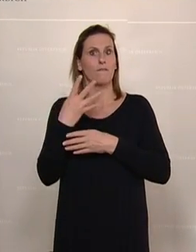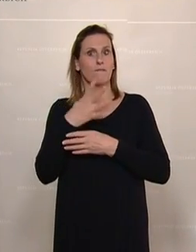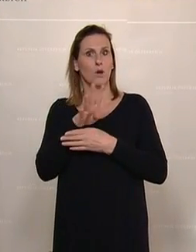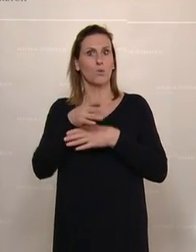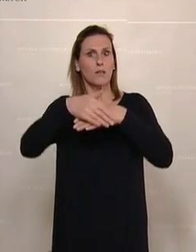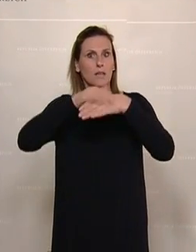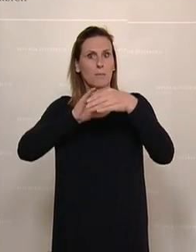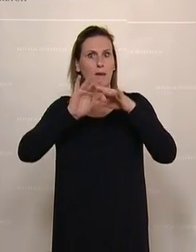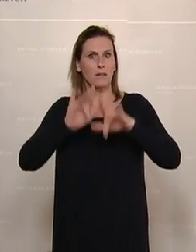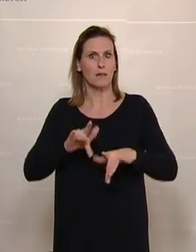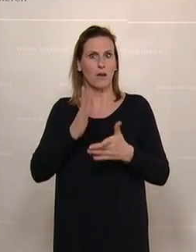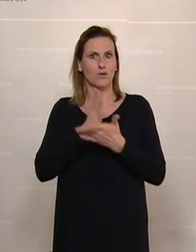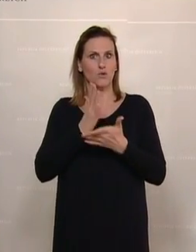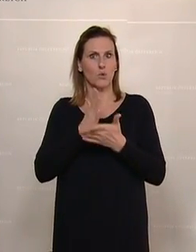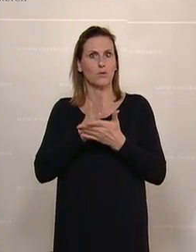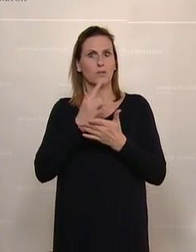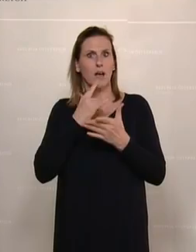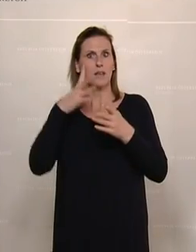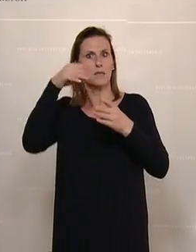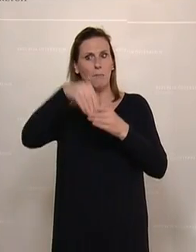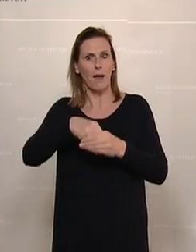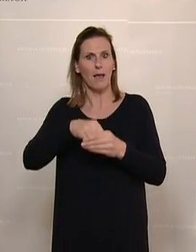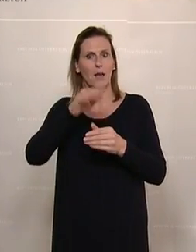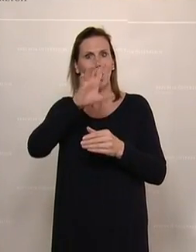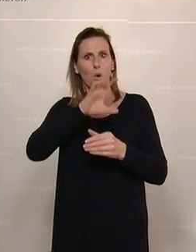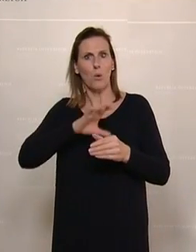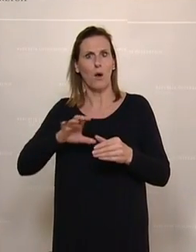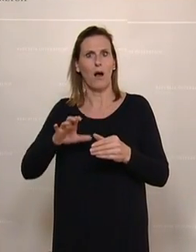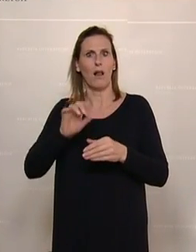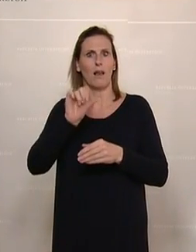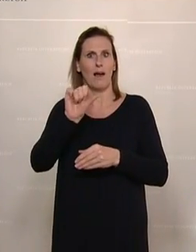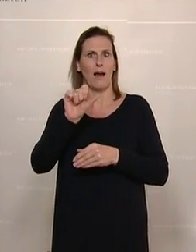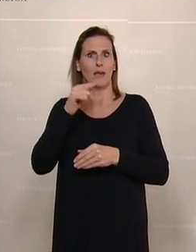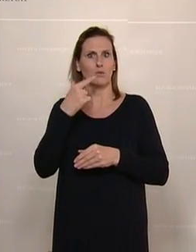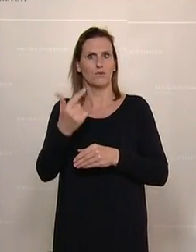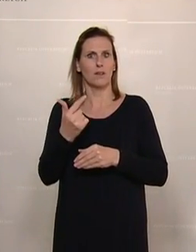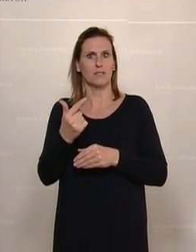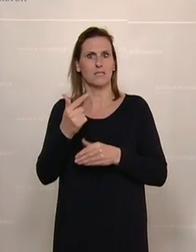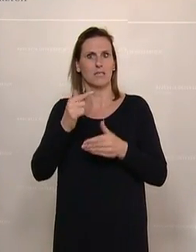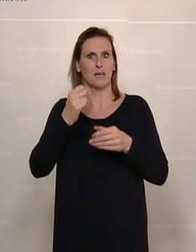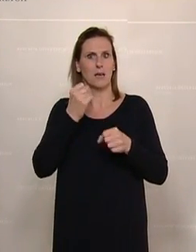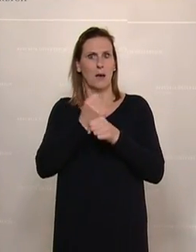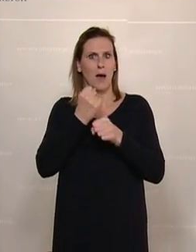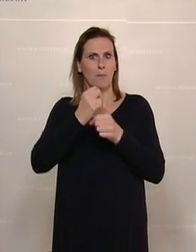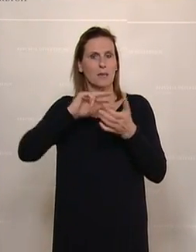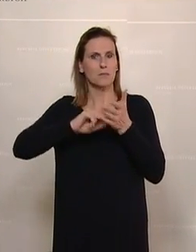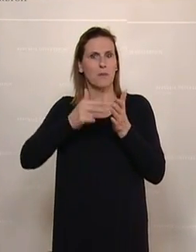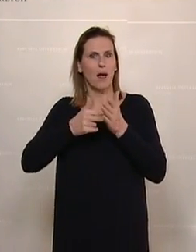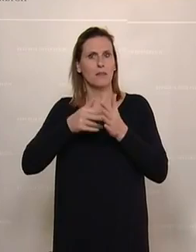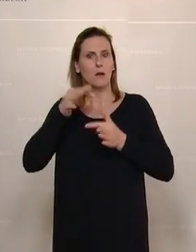Gemeinden sich beteiligen am lokalen 21-Agenda-Prozess, ist sozusagen der